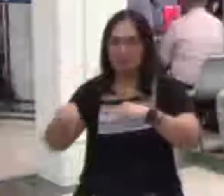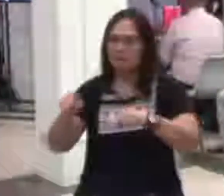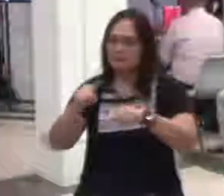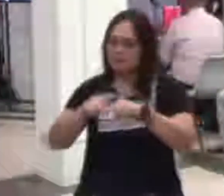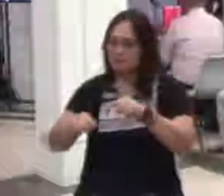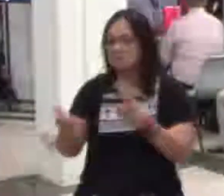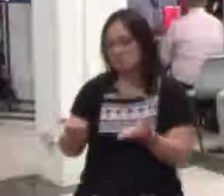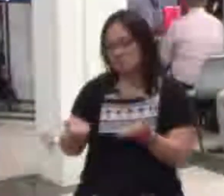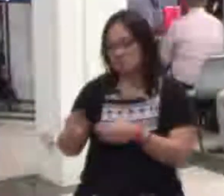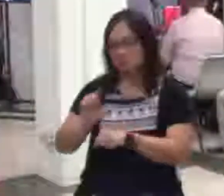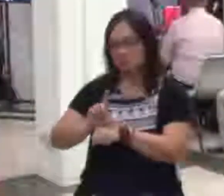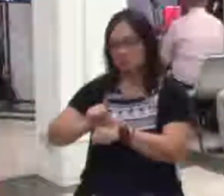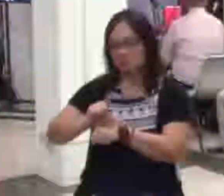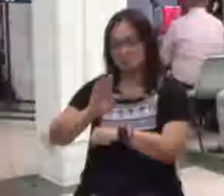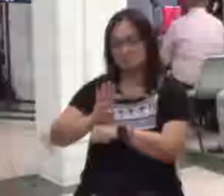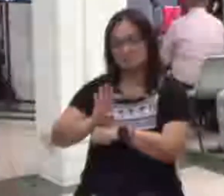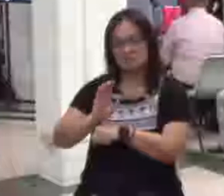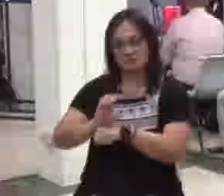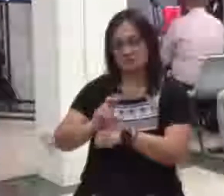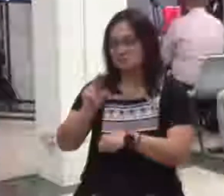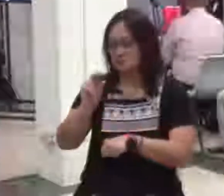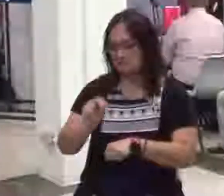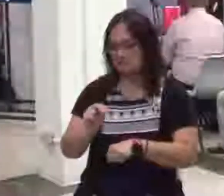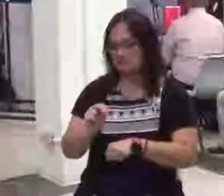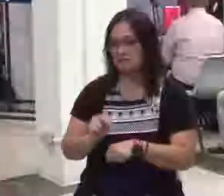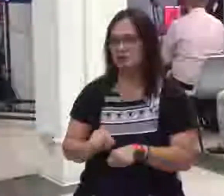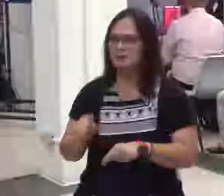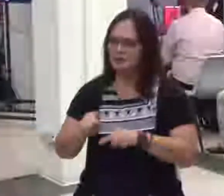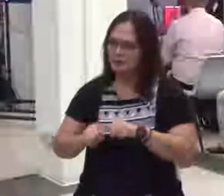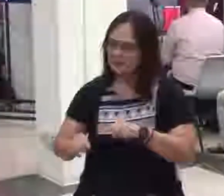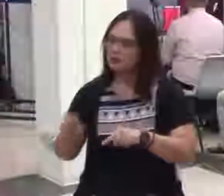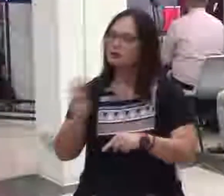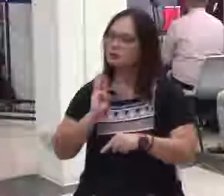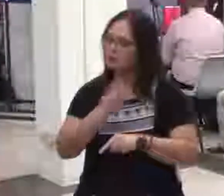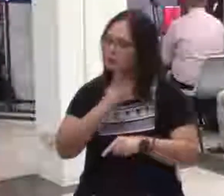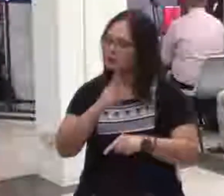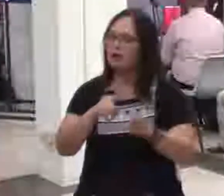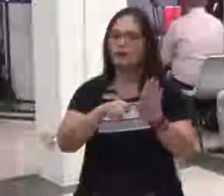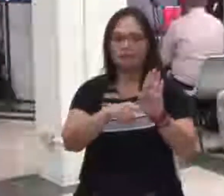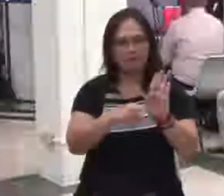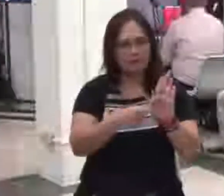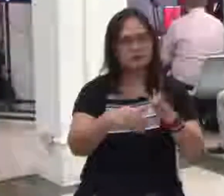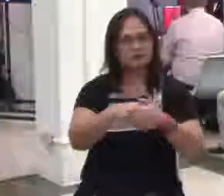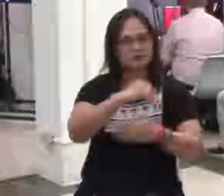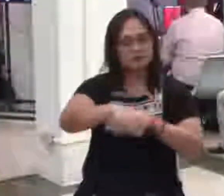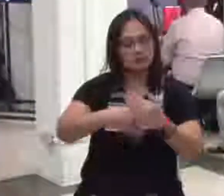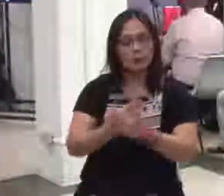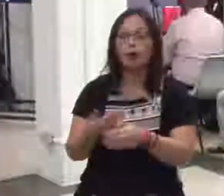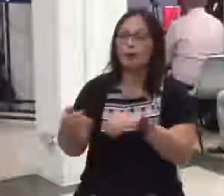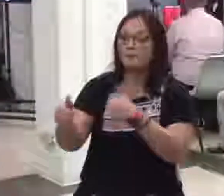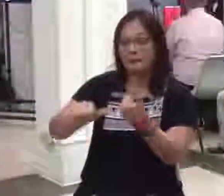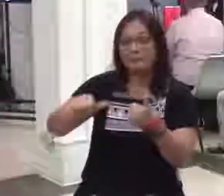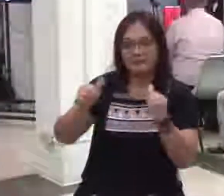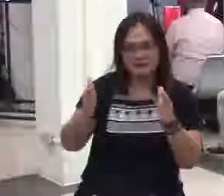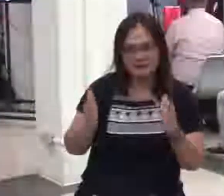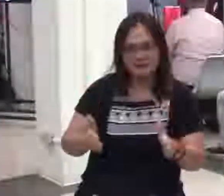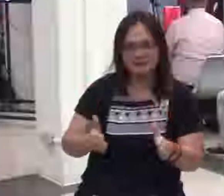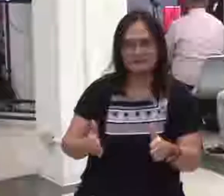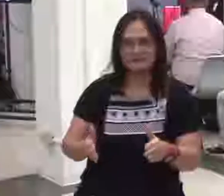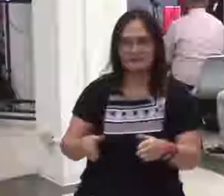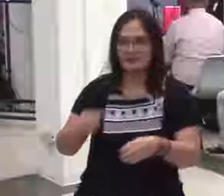naman kasino, pero, nauna po tayo sa mga Bible Baptist churches na magpatayo ng medyo malaking gusali.